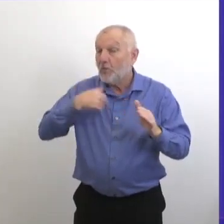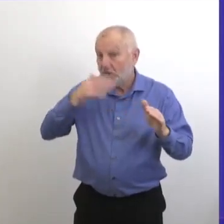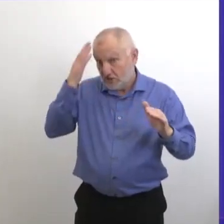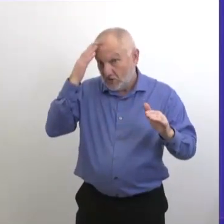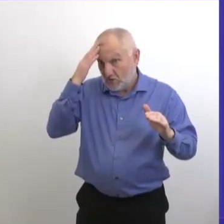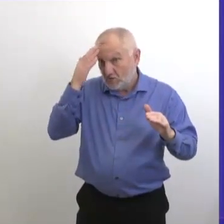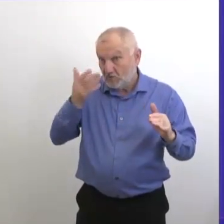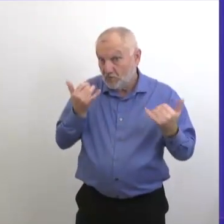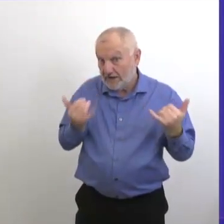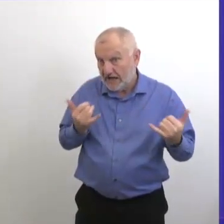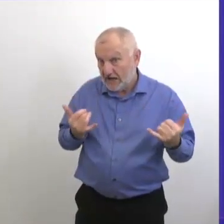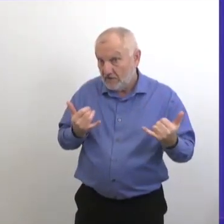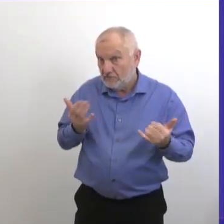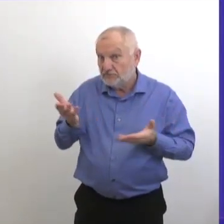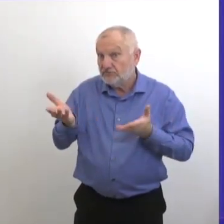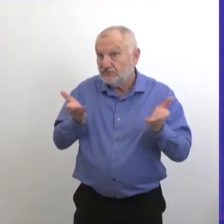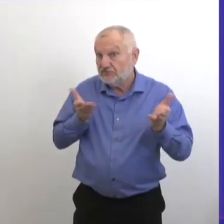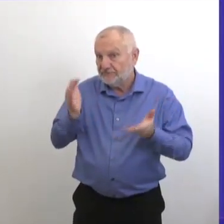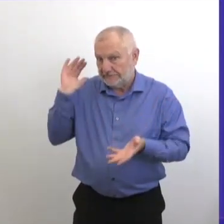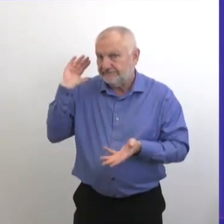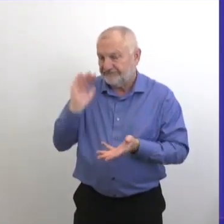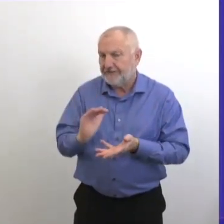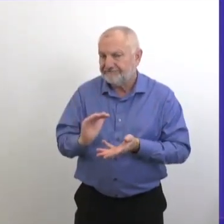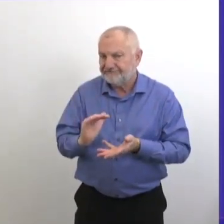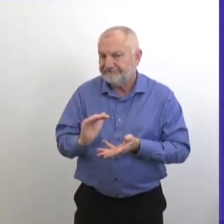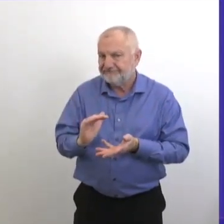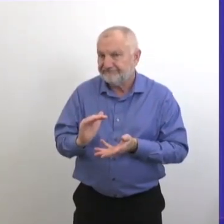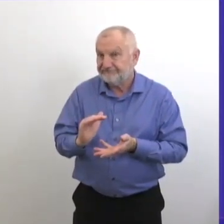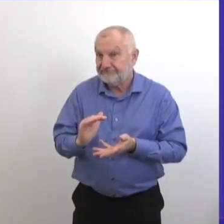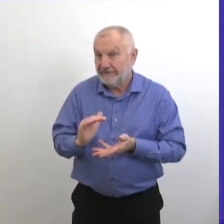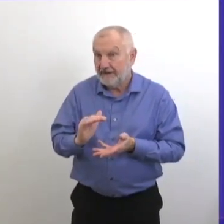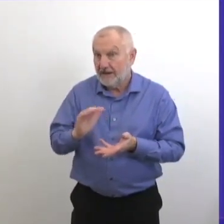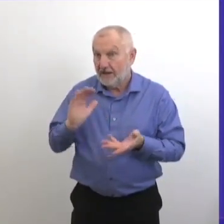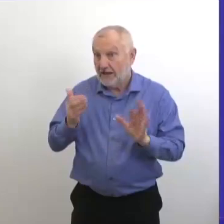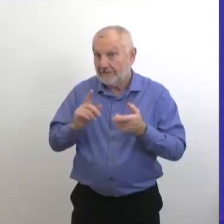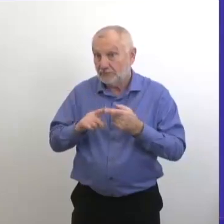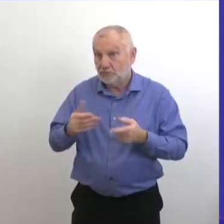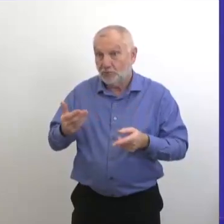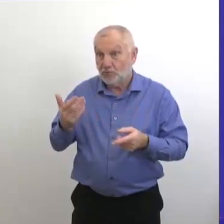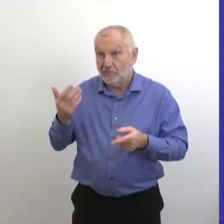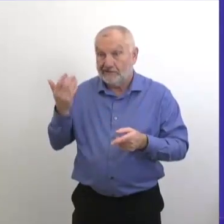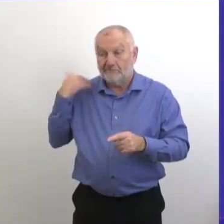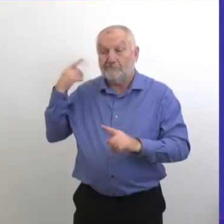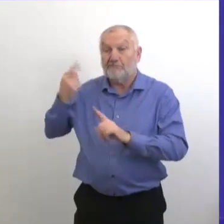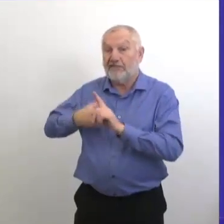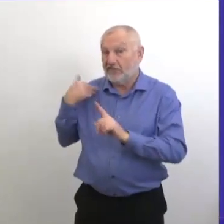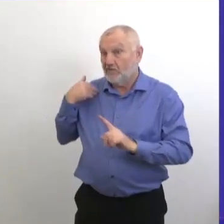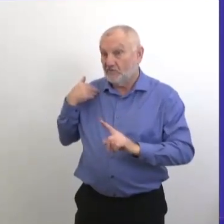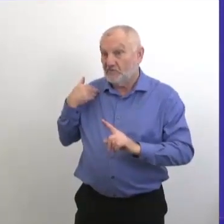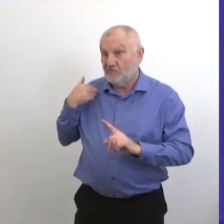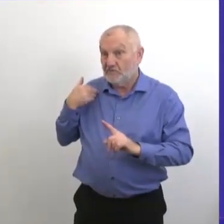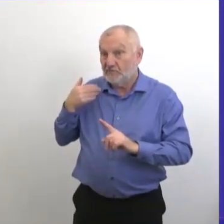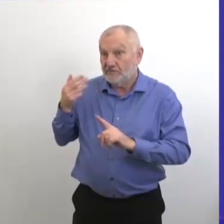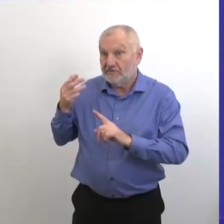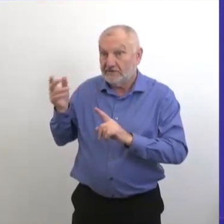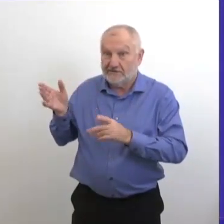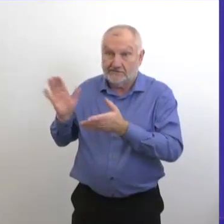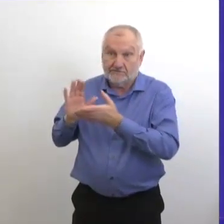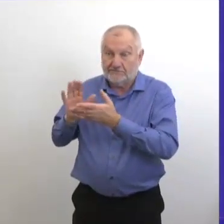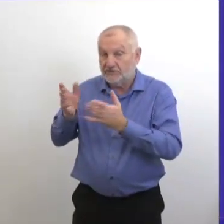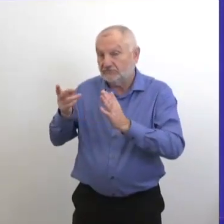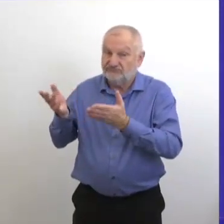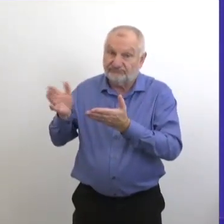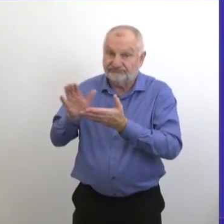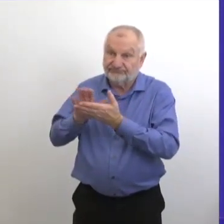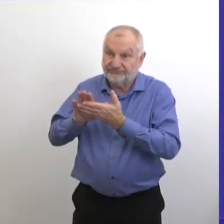en fait, ils ne continuent pas à prendre des rendez-vous et à fixer des chirurgies. Mais si on regarde une comparaison de mois, par exemple,